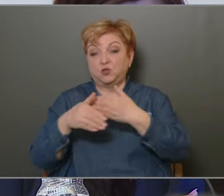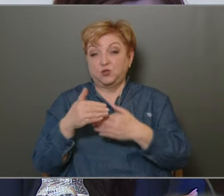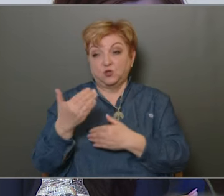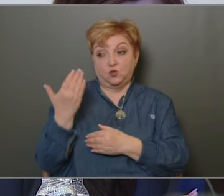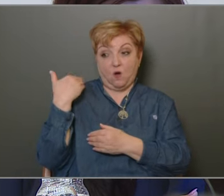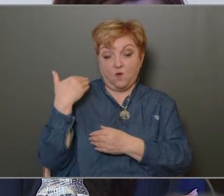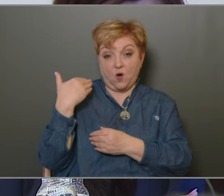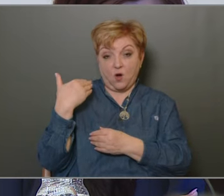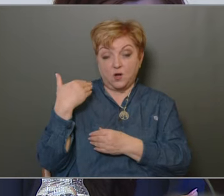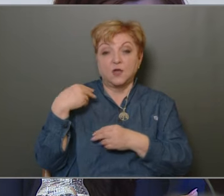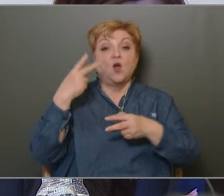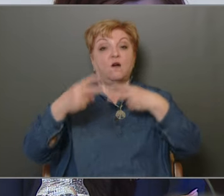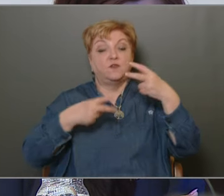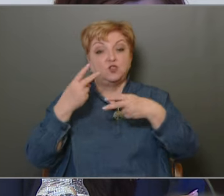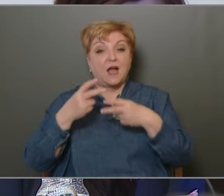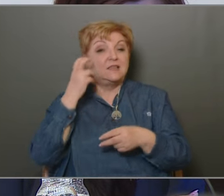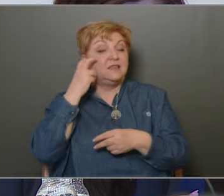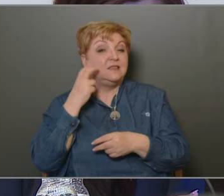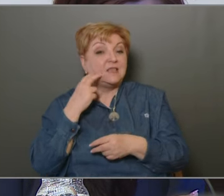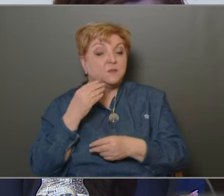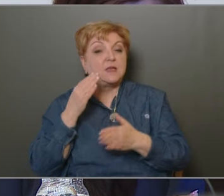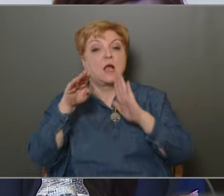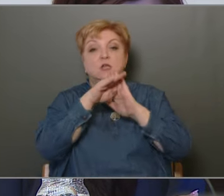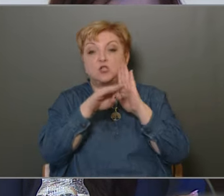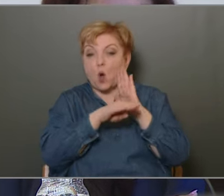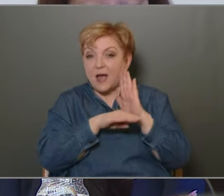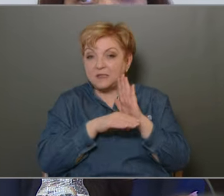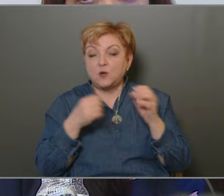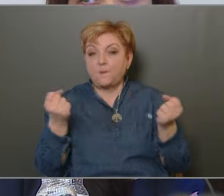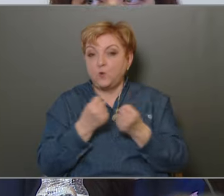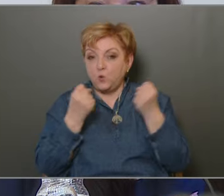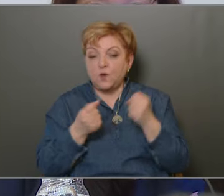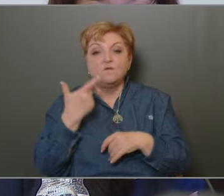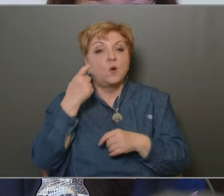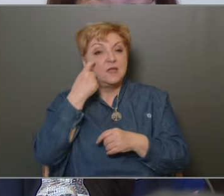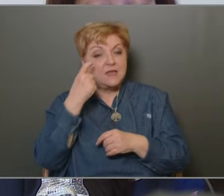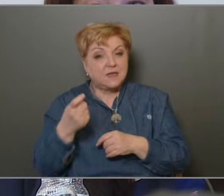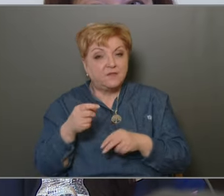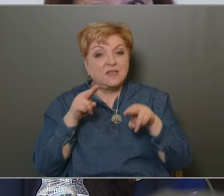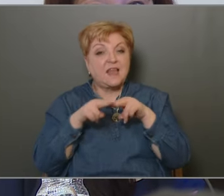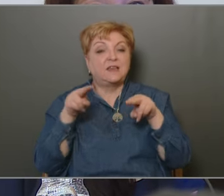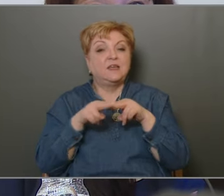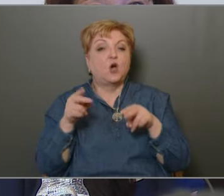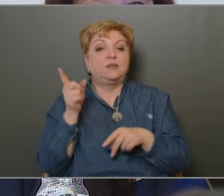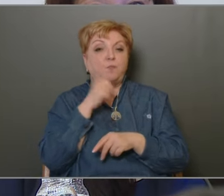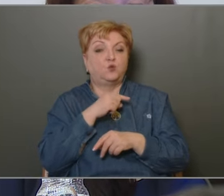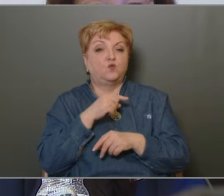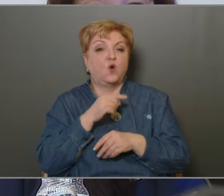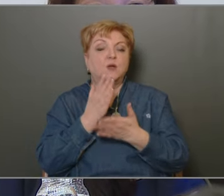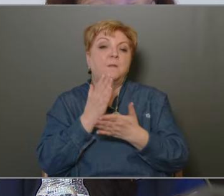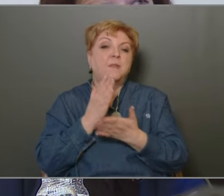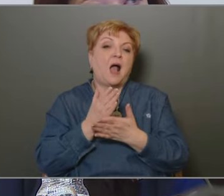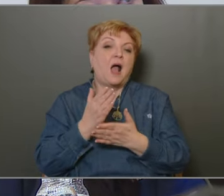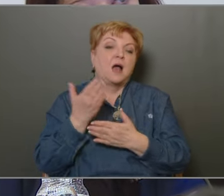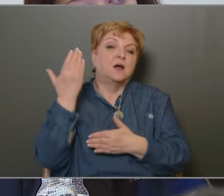megállapították, hogy a vizsgált intézmények szabályszerűen működnek, és ha volt is észrevétel, az technikai jellegű volt, már régen a